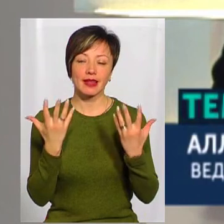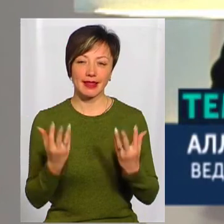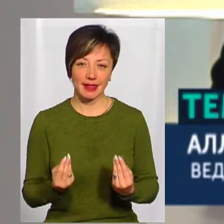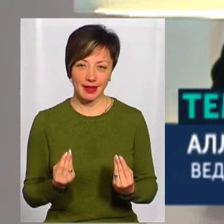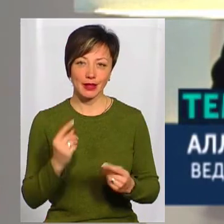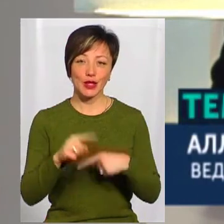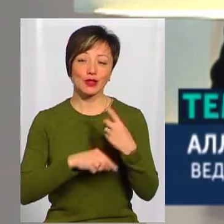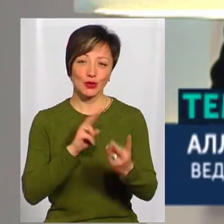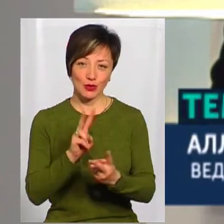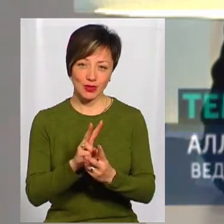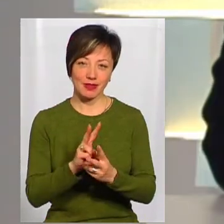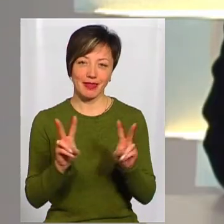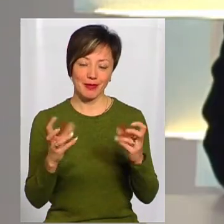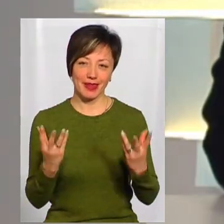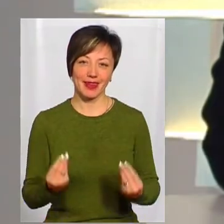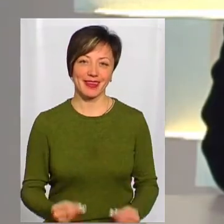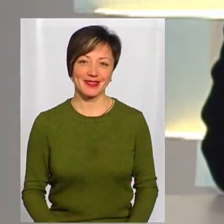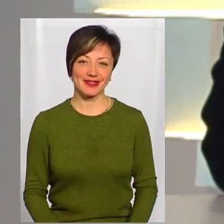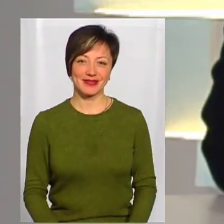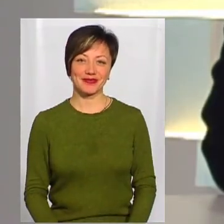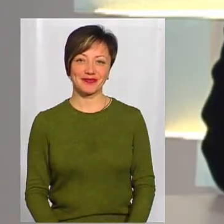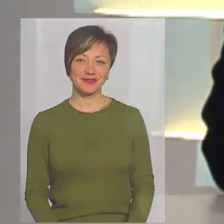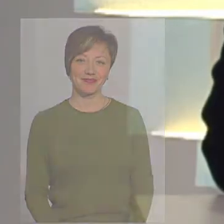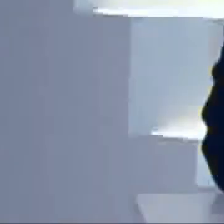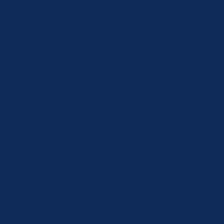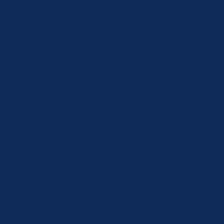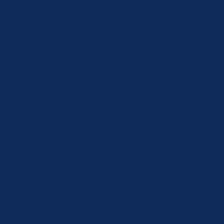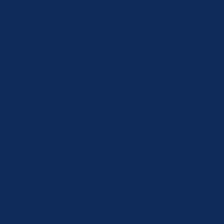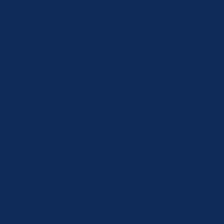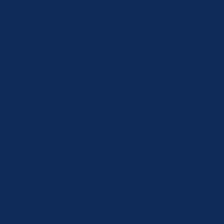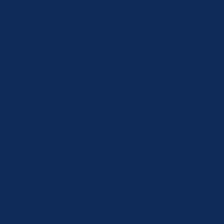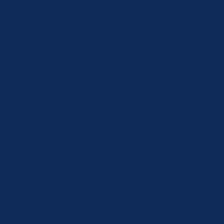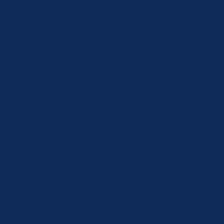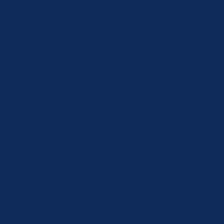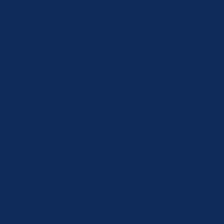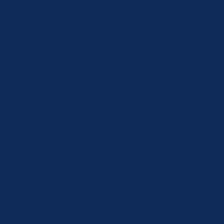вихідних і до зустрічі у наступній темі дня. Дякую.